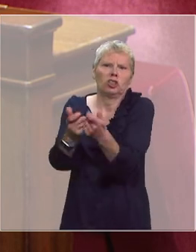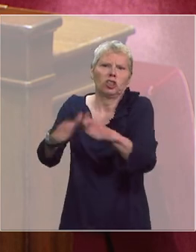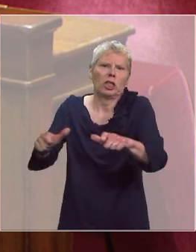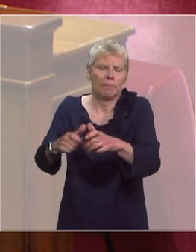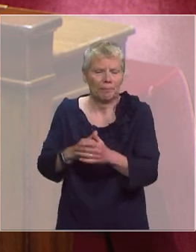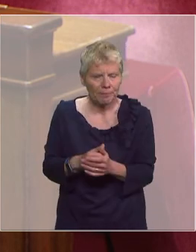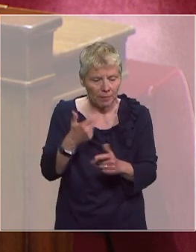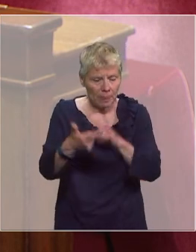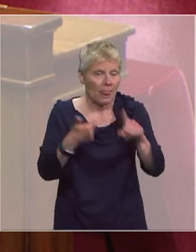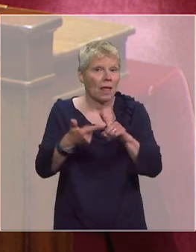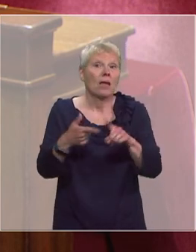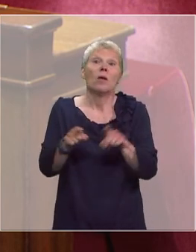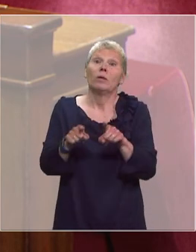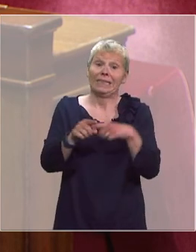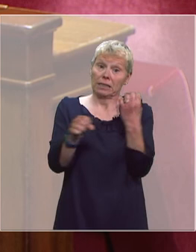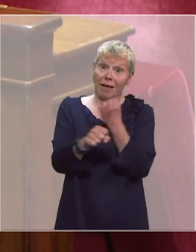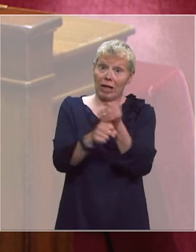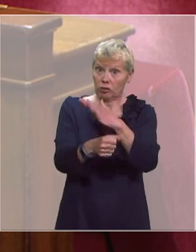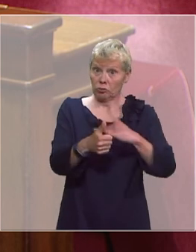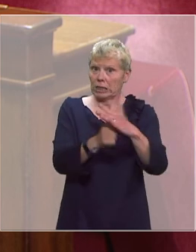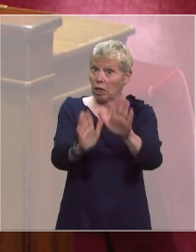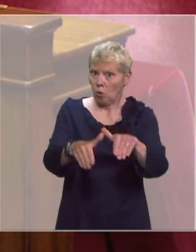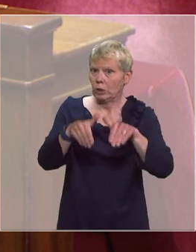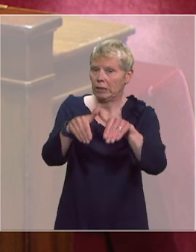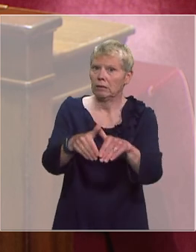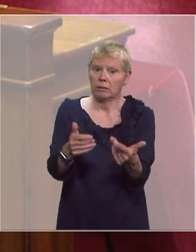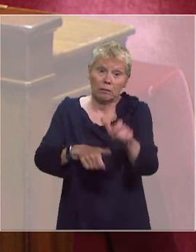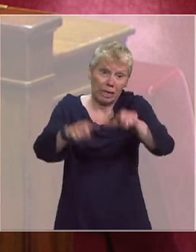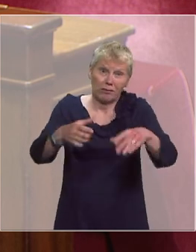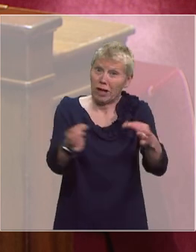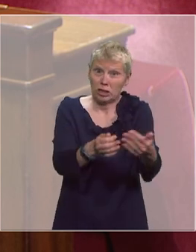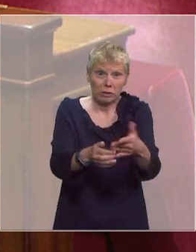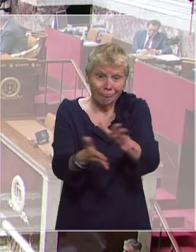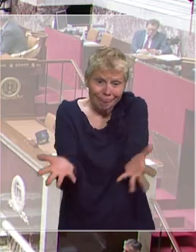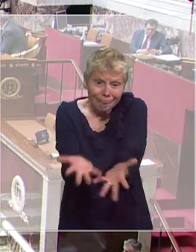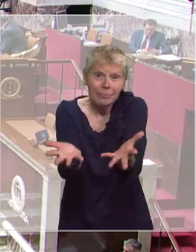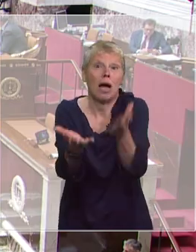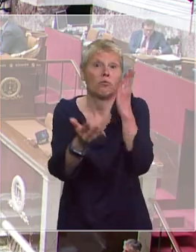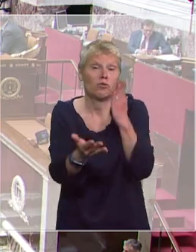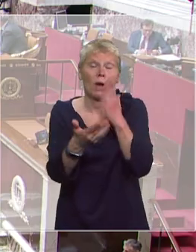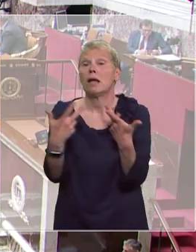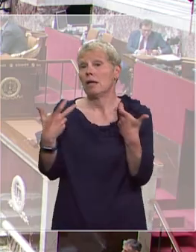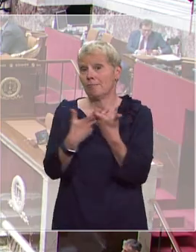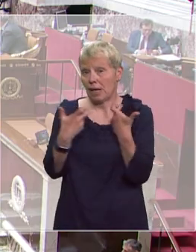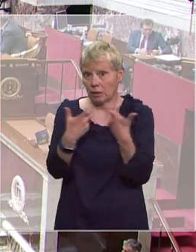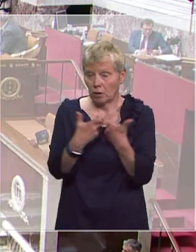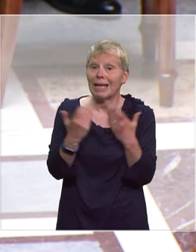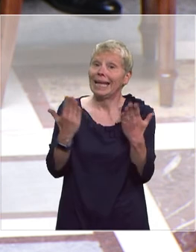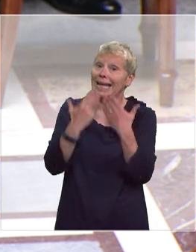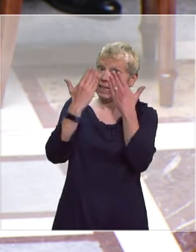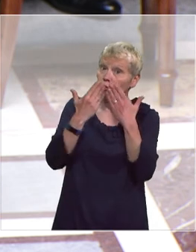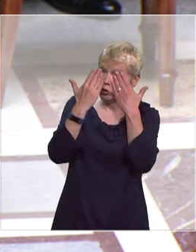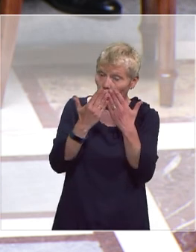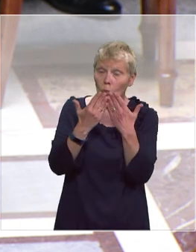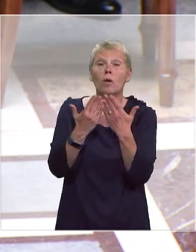objectif c'est la continuité du travail social pour accompagner les plus fragiles. Cela se fait notamment avec le soutien des étudiants en travail